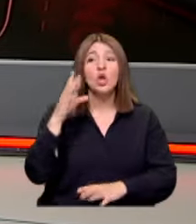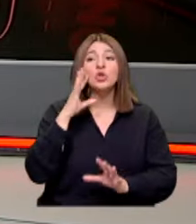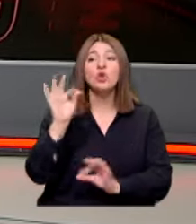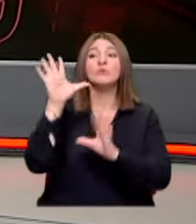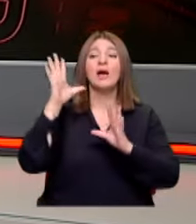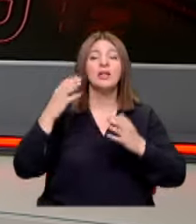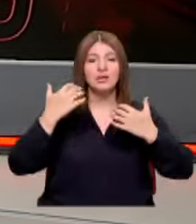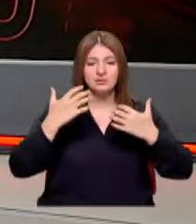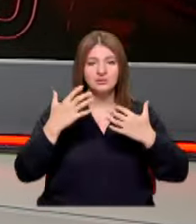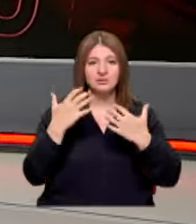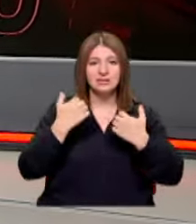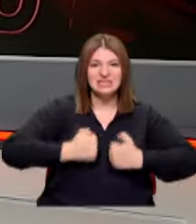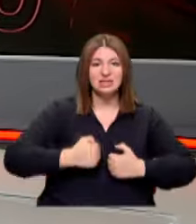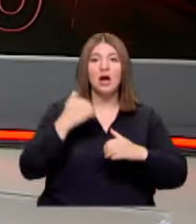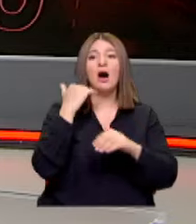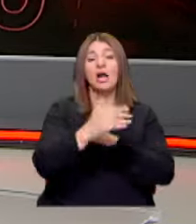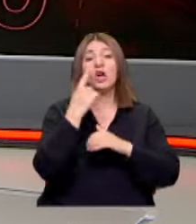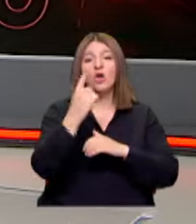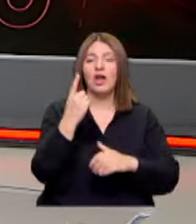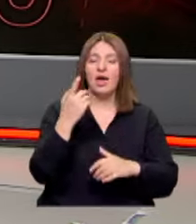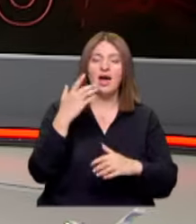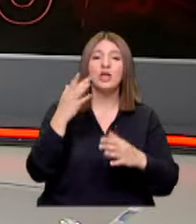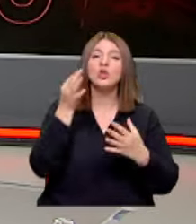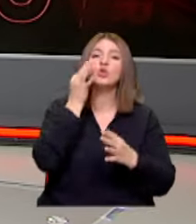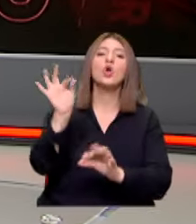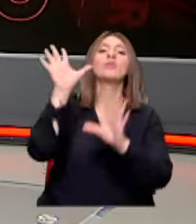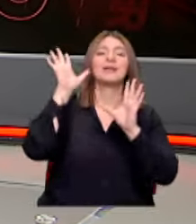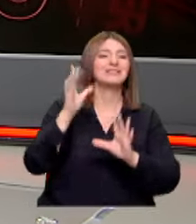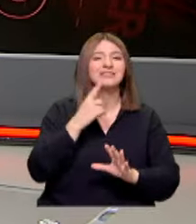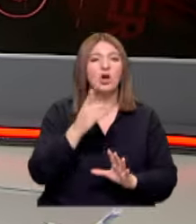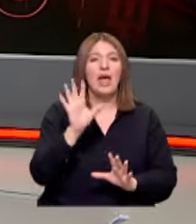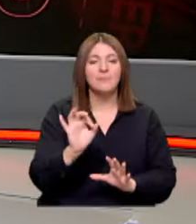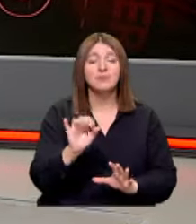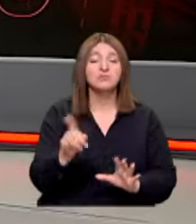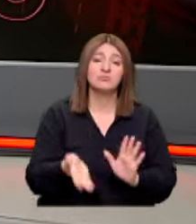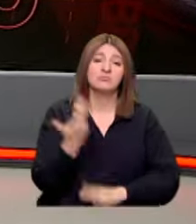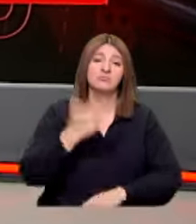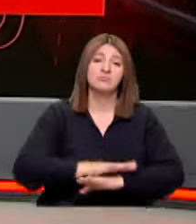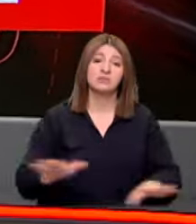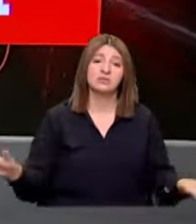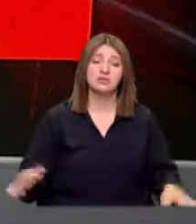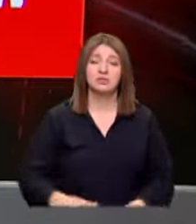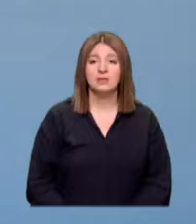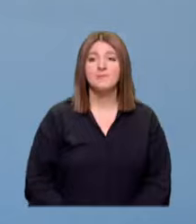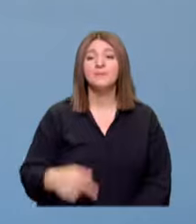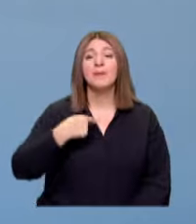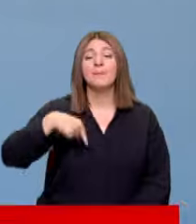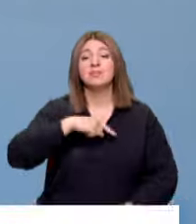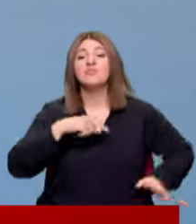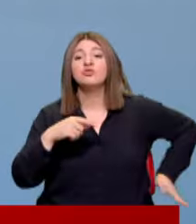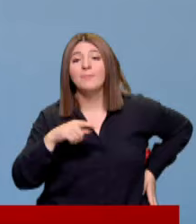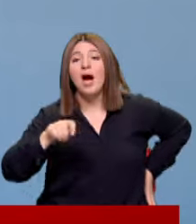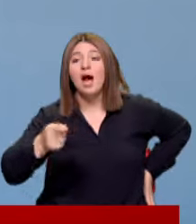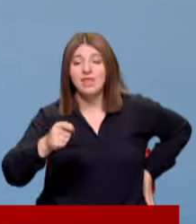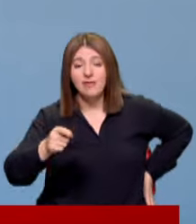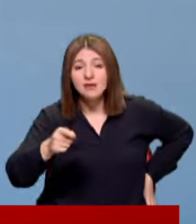dokunulmazlık zırhı halk nezdindeki dokunulmazlık zırhı artık kalktı Bizim cebimizdeki